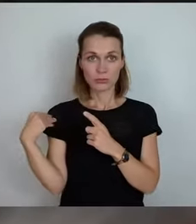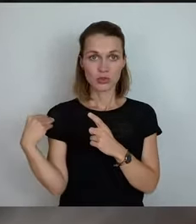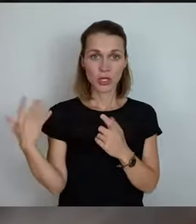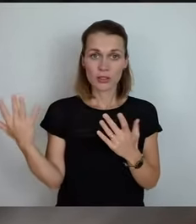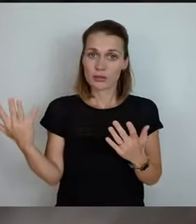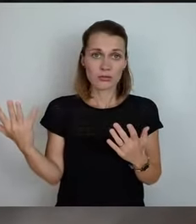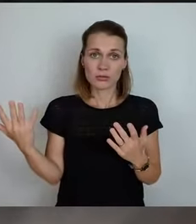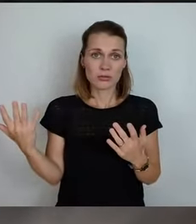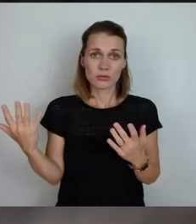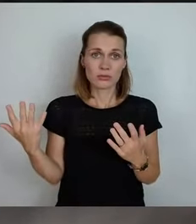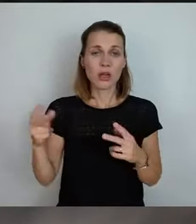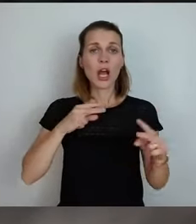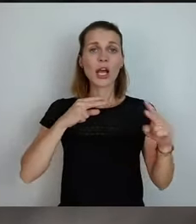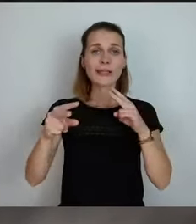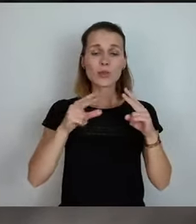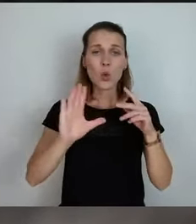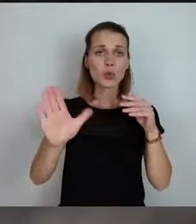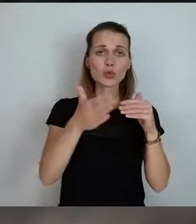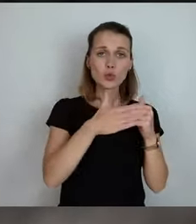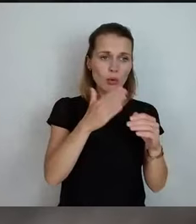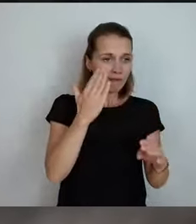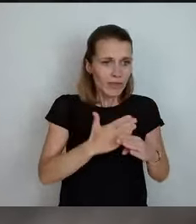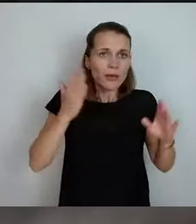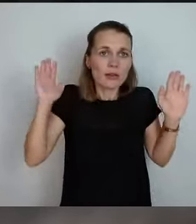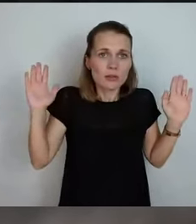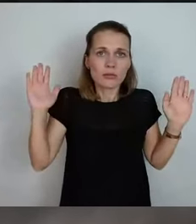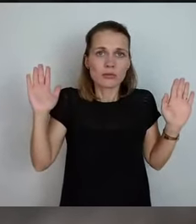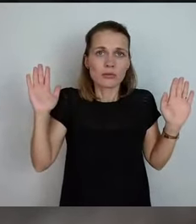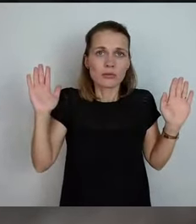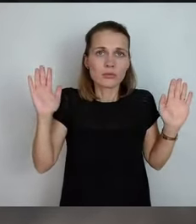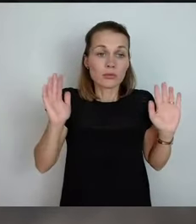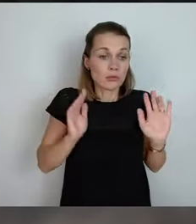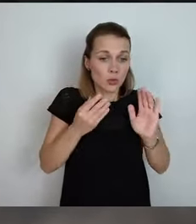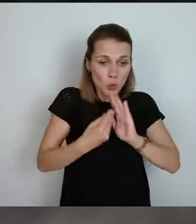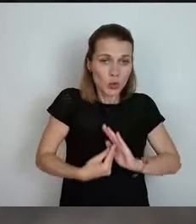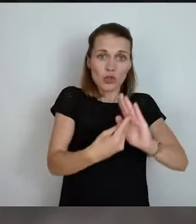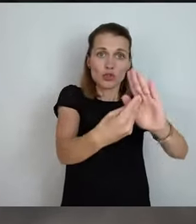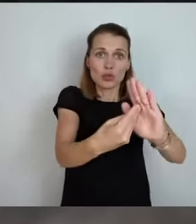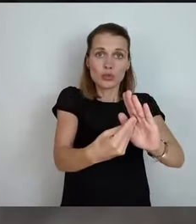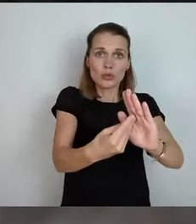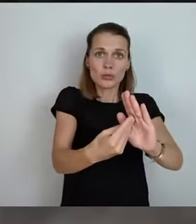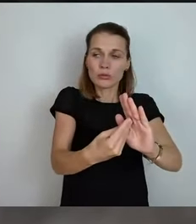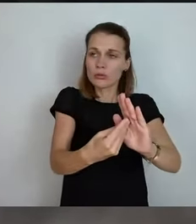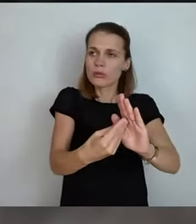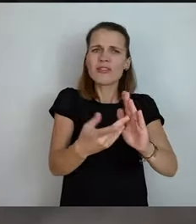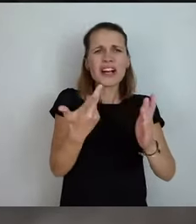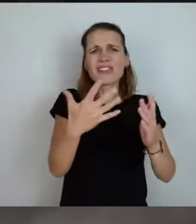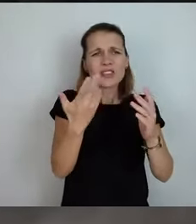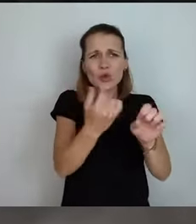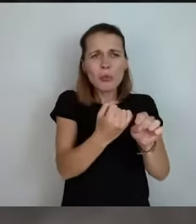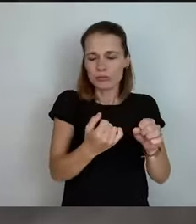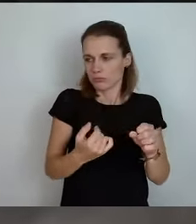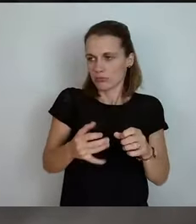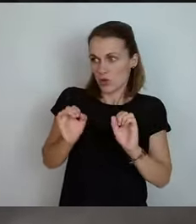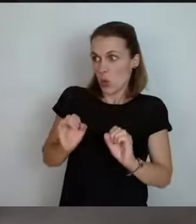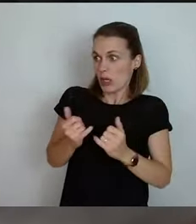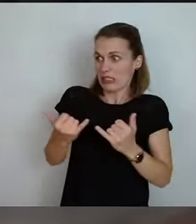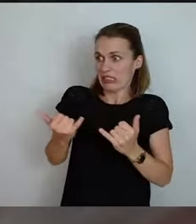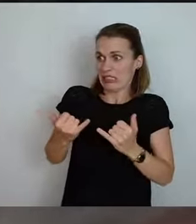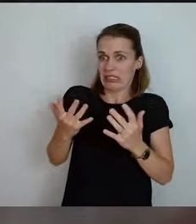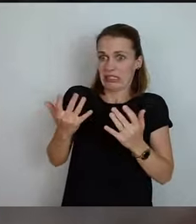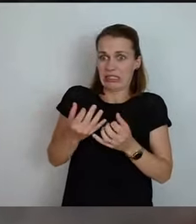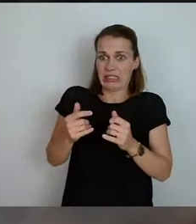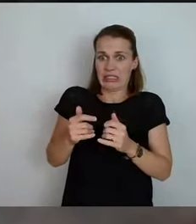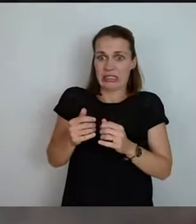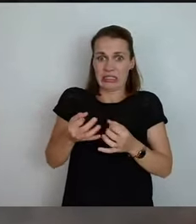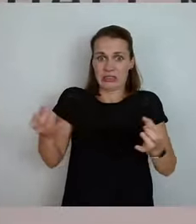wurden die Restaurants geschlossen und dann war Schluss. Und welche Unterstützung gab es? Es gab keine. Und wer nach einem Dreivierteljahr noch da war, der hat